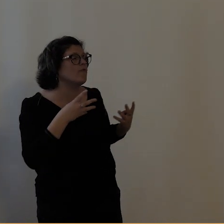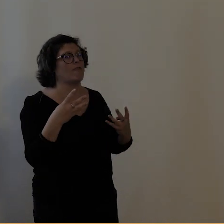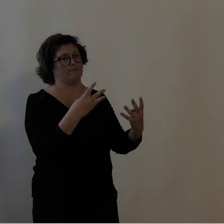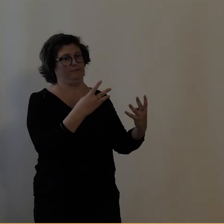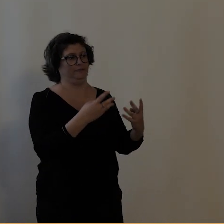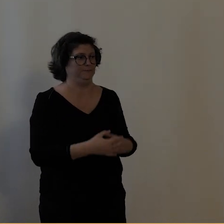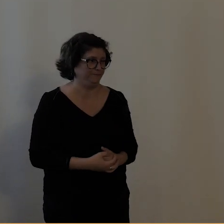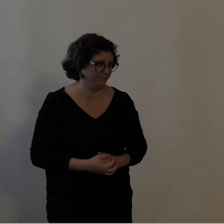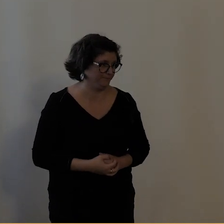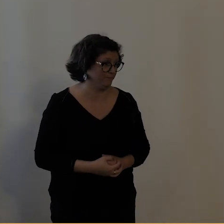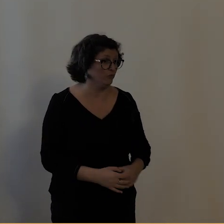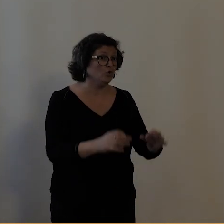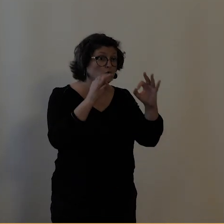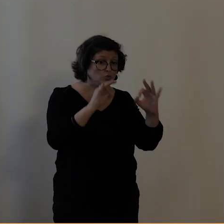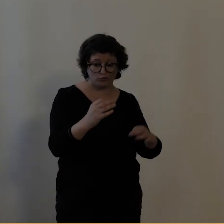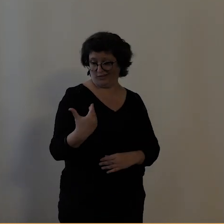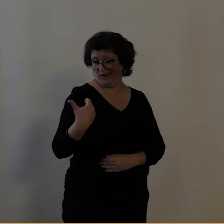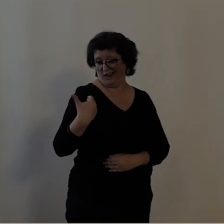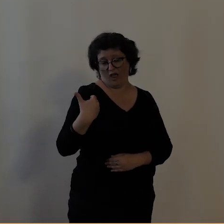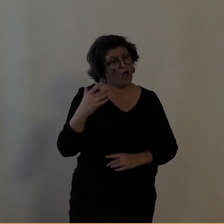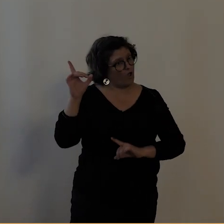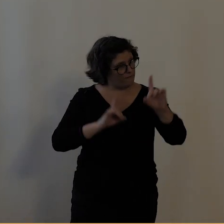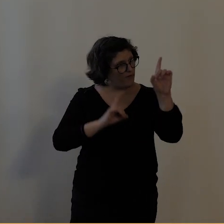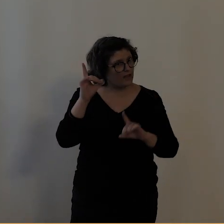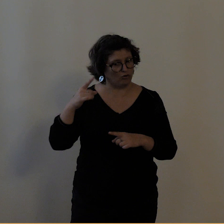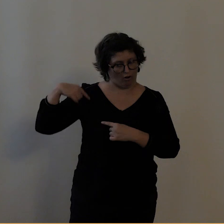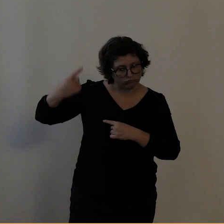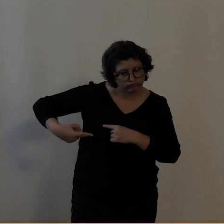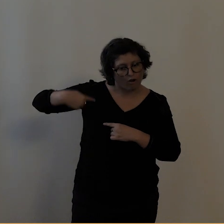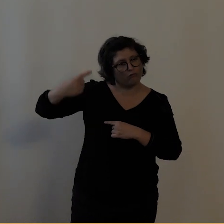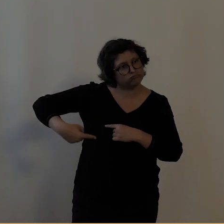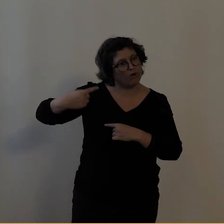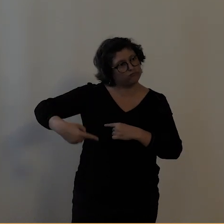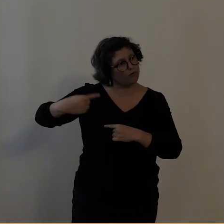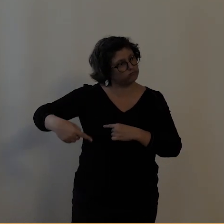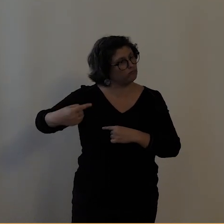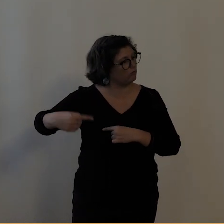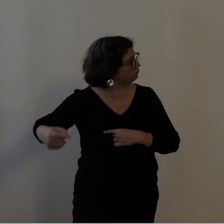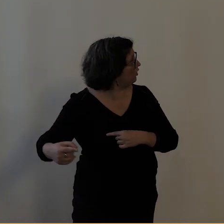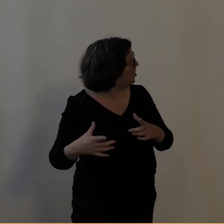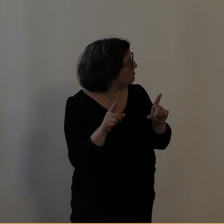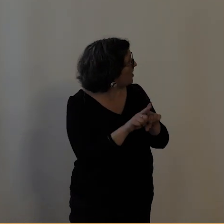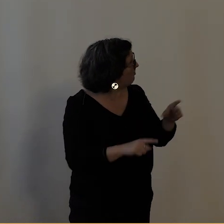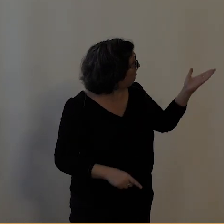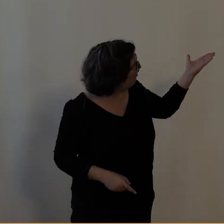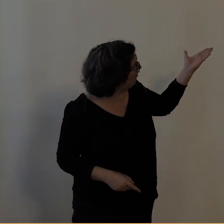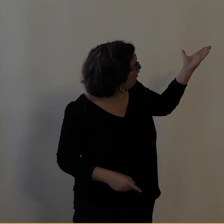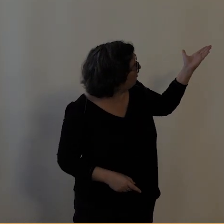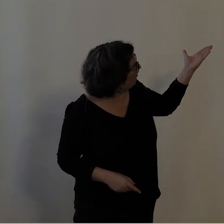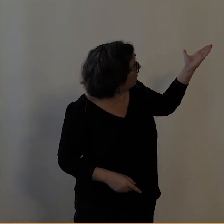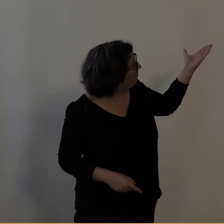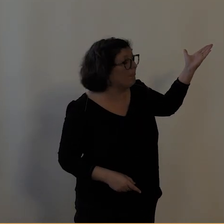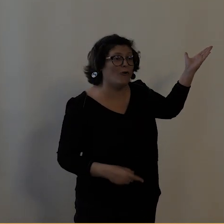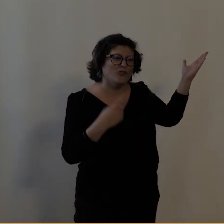Plus récemment, comme je le disais, ces fêtes ont perduré mais sous une forme, toujours sur la même forme, la forme d'une